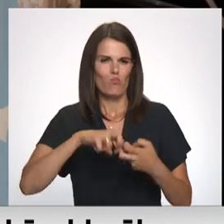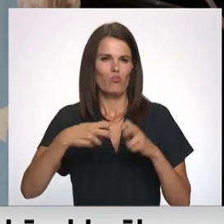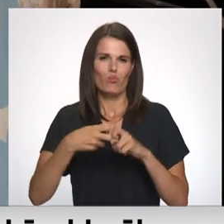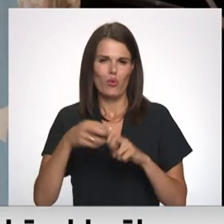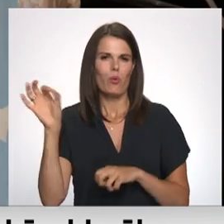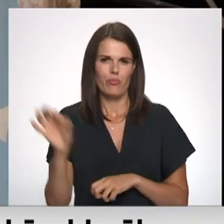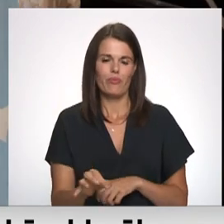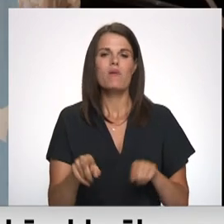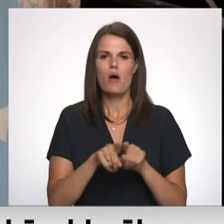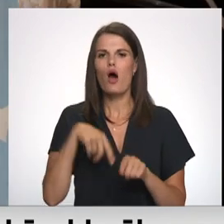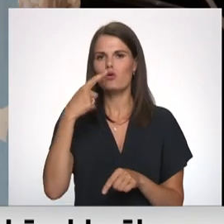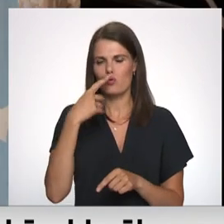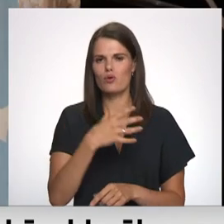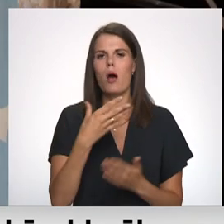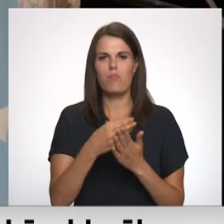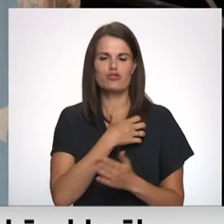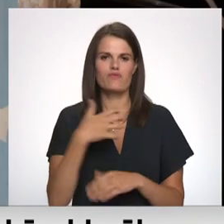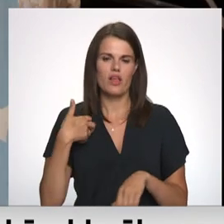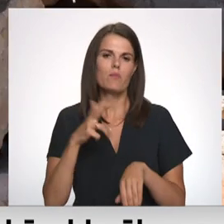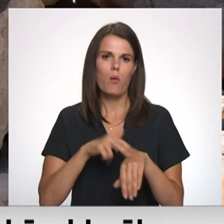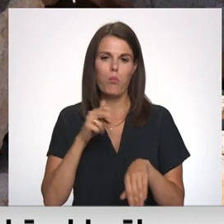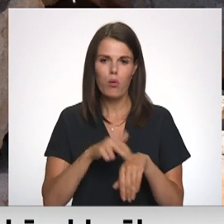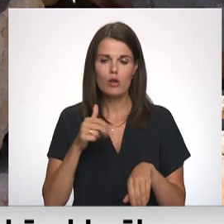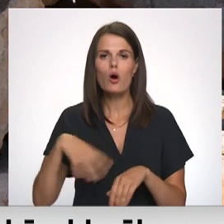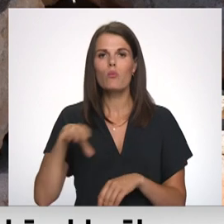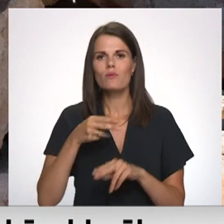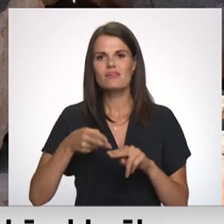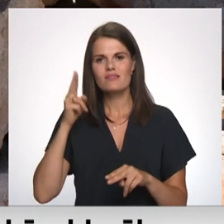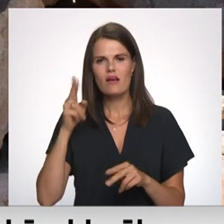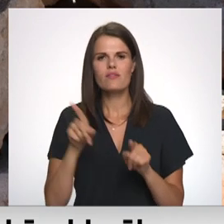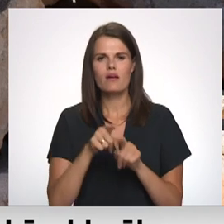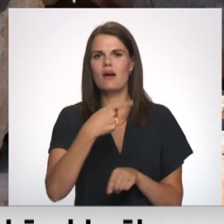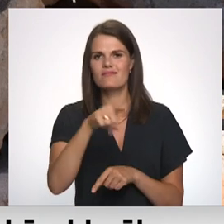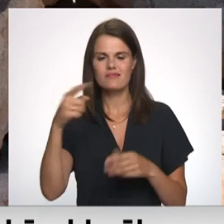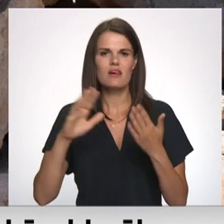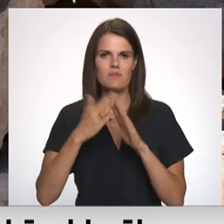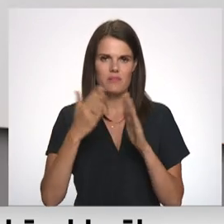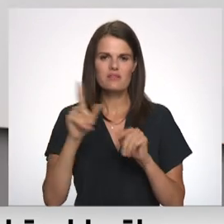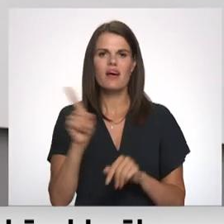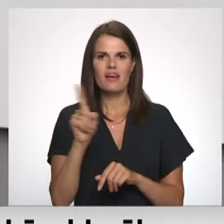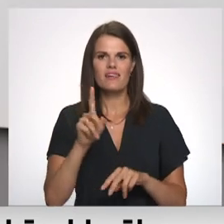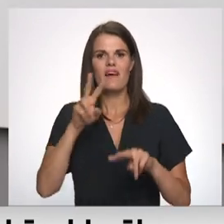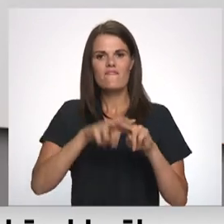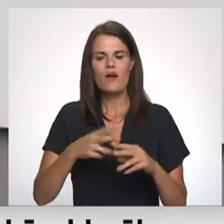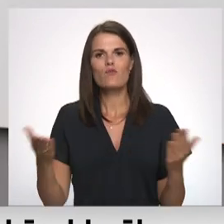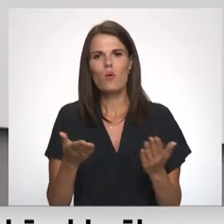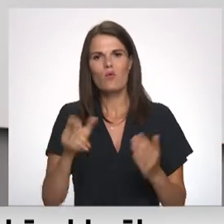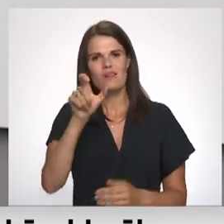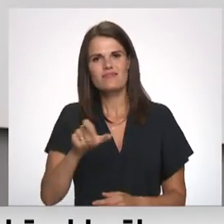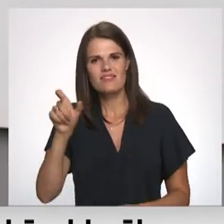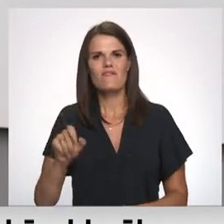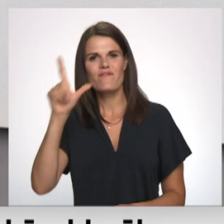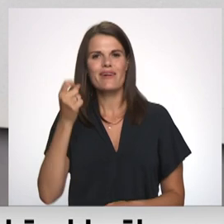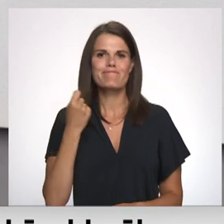atzīst arī saldus novada pašvaldības policijā. Arī mums saldūk, ka daudzās pilsētājs ir vietas, kur cilvēki varbūt vairāk mīl iedzēt,